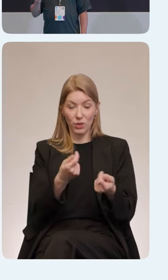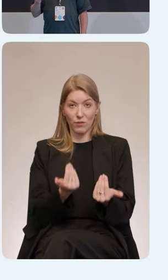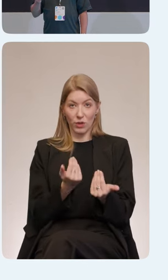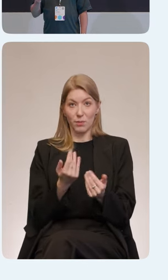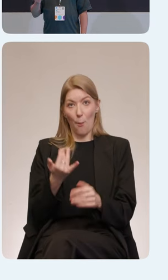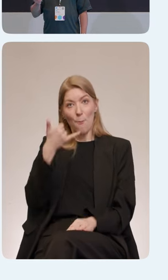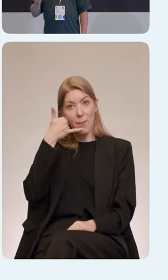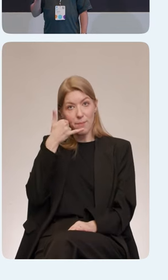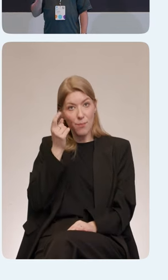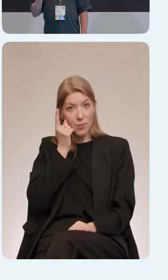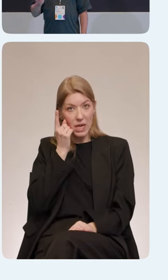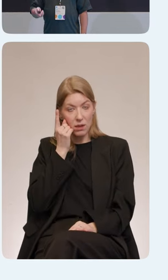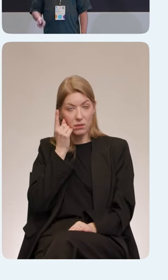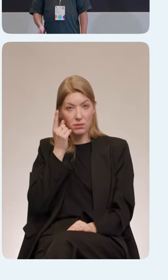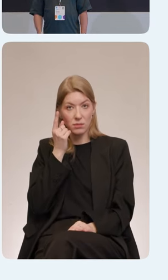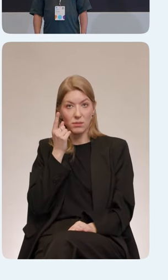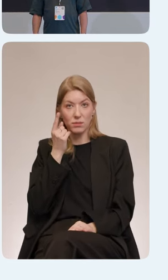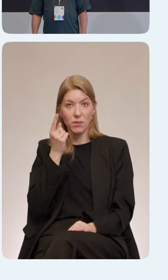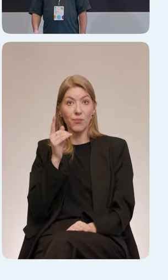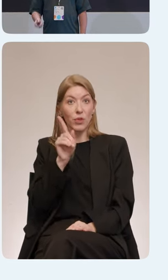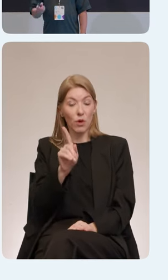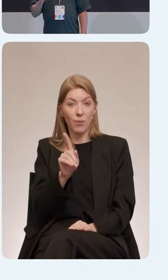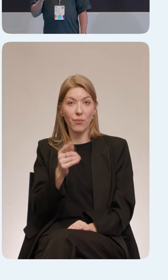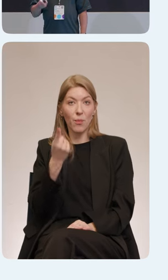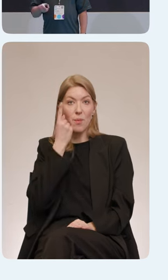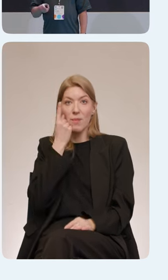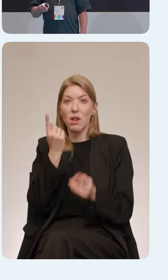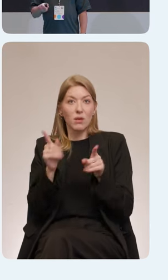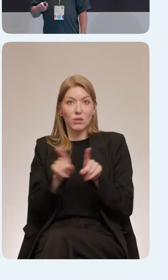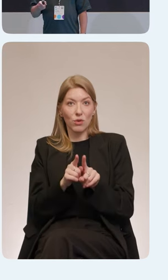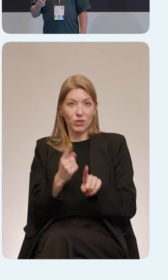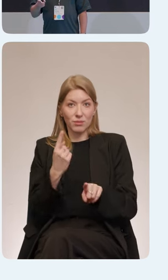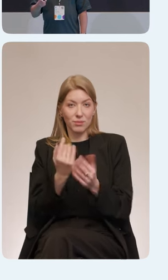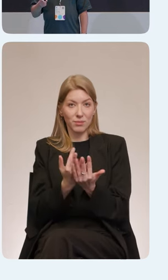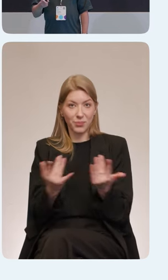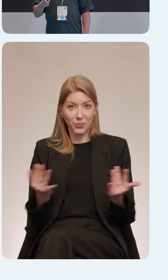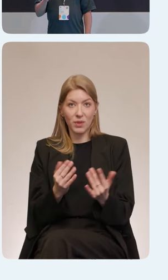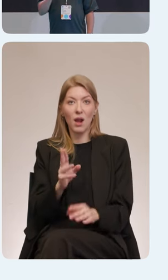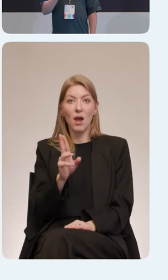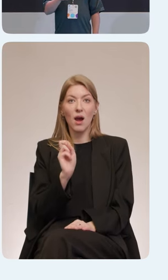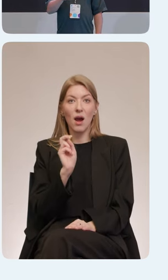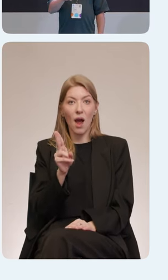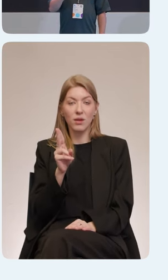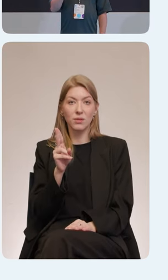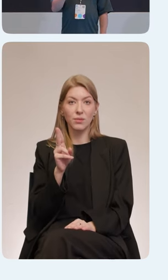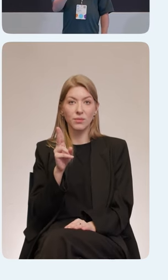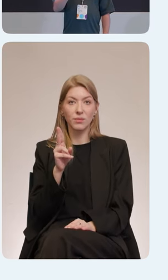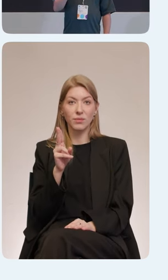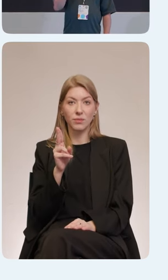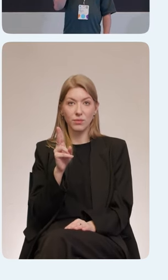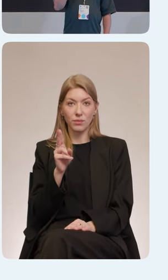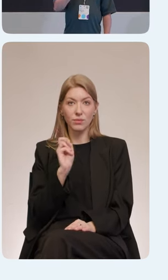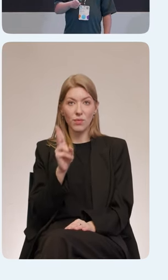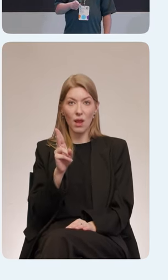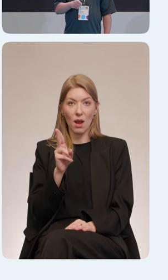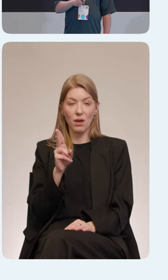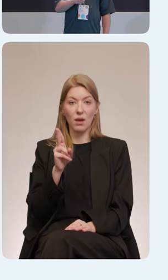мобильных примеров, но мобилку мы тоже размечаем, и что приятно, каждую неделю, ну, почти каждую, точнее, не каждую, а